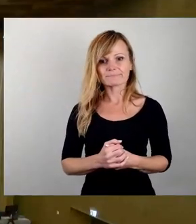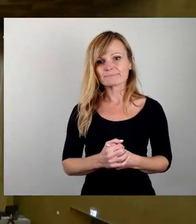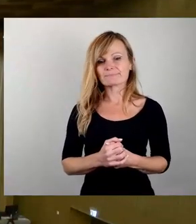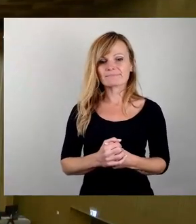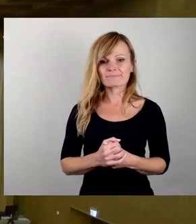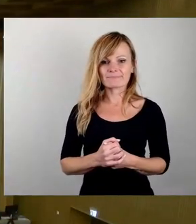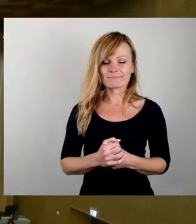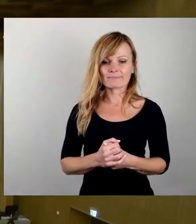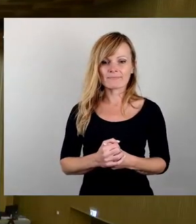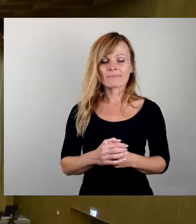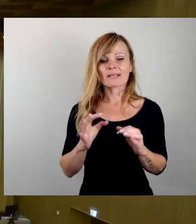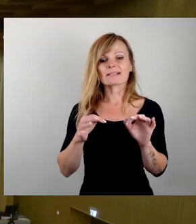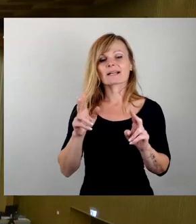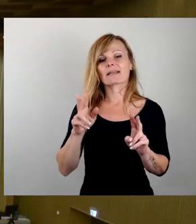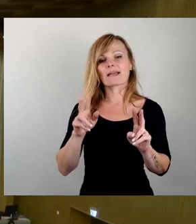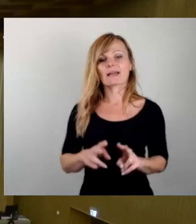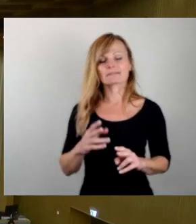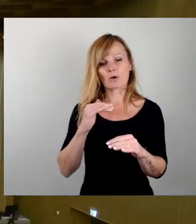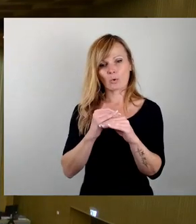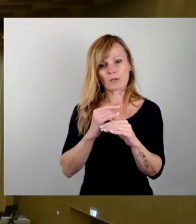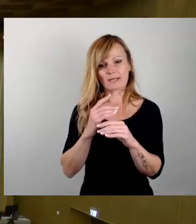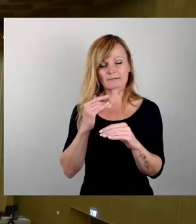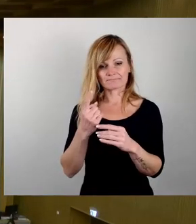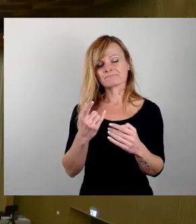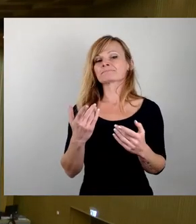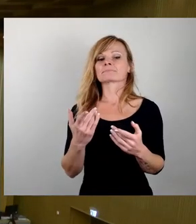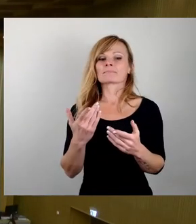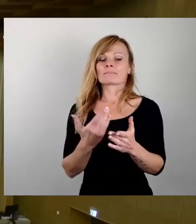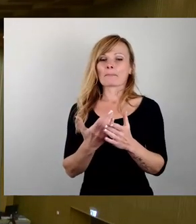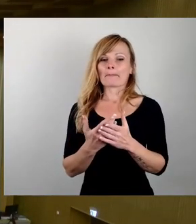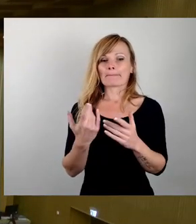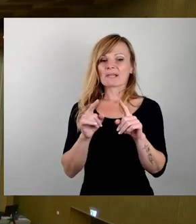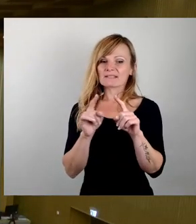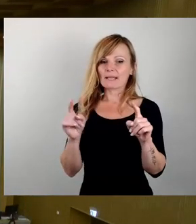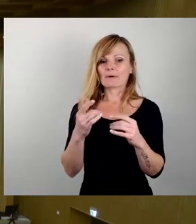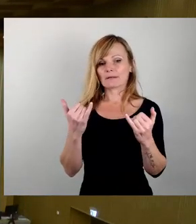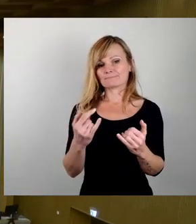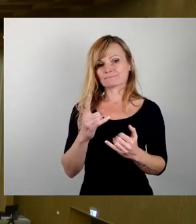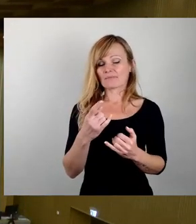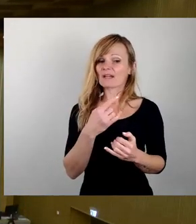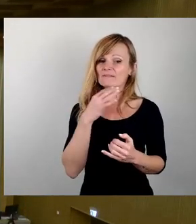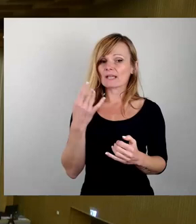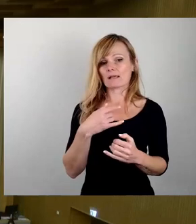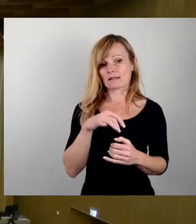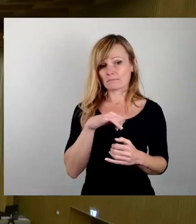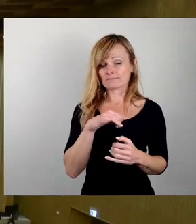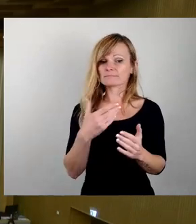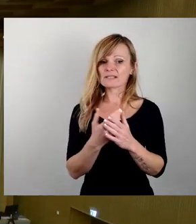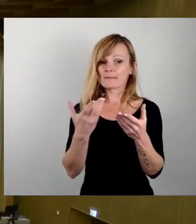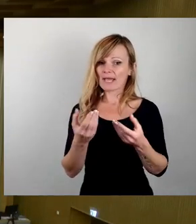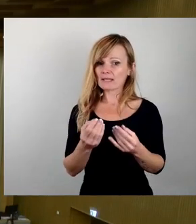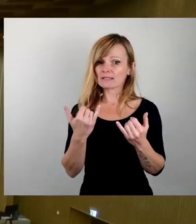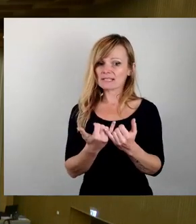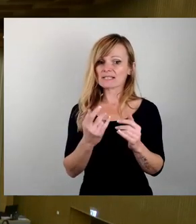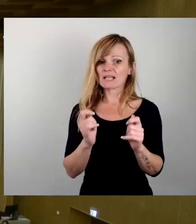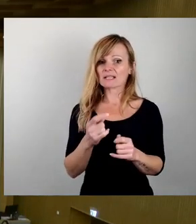Ja, sehr geehrte Kolleginnen und Kollegen, offenkundig scheint das ja ein Thema zu sein, was doch viele interessiert. Deshalb möchte ich Sie gerne einladen, sollten wir den Antrag denn heute hier beschließen,